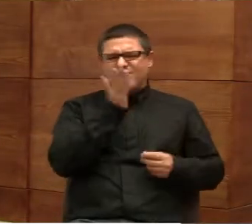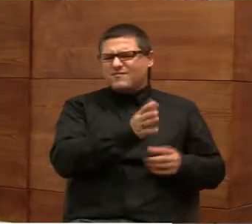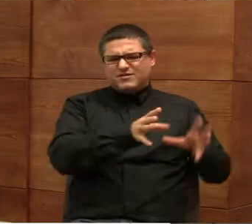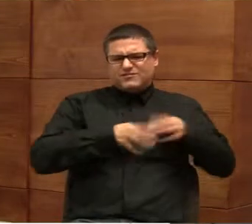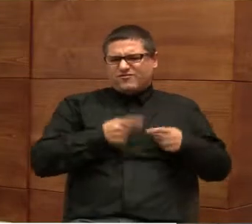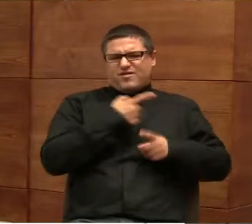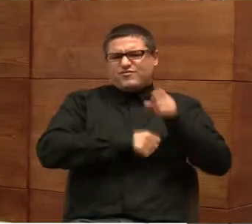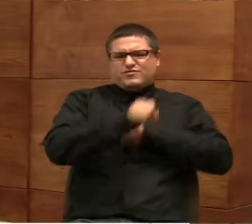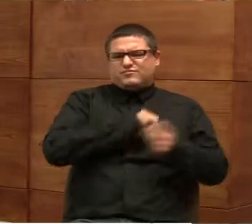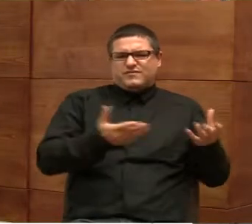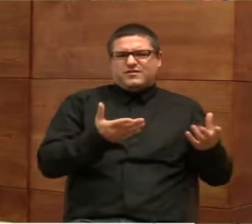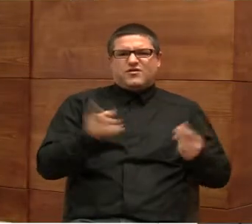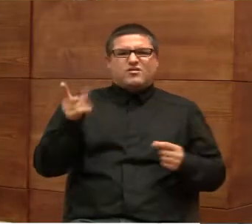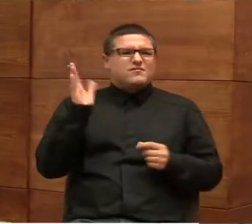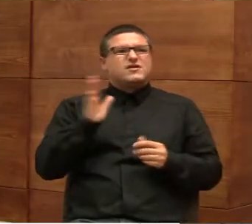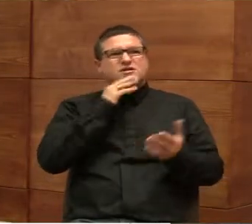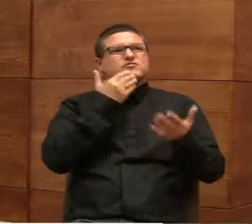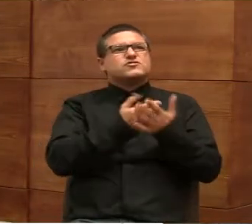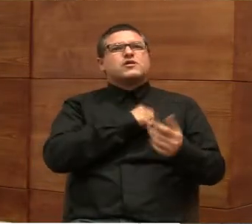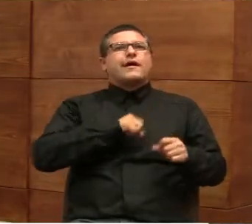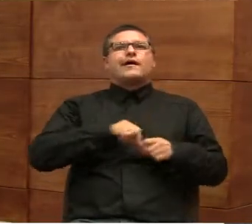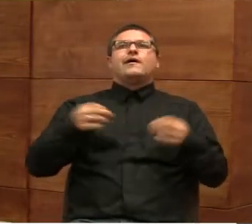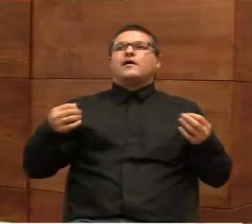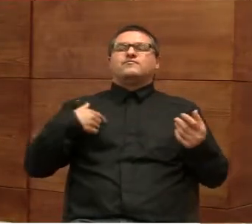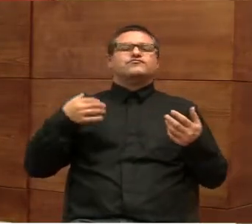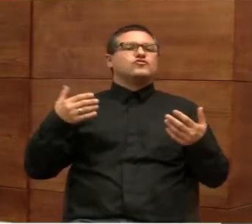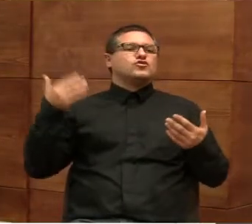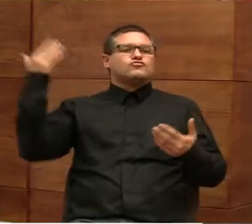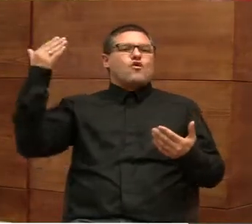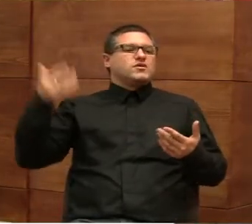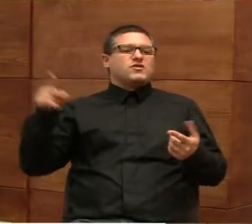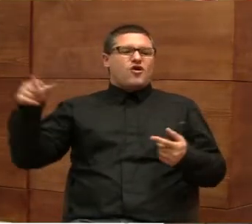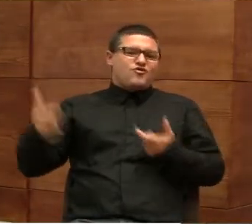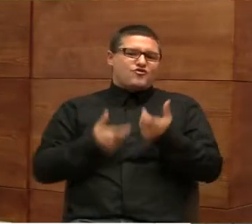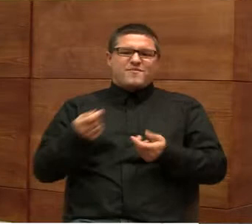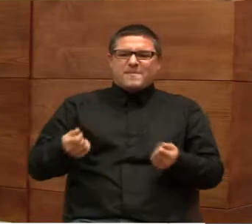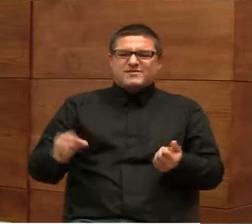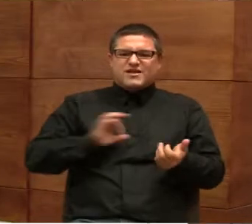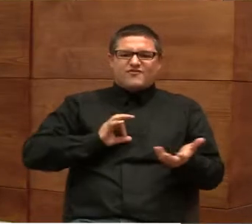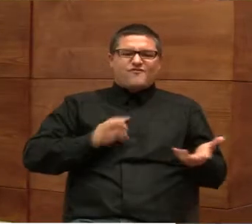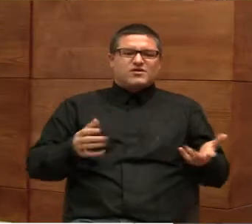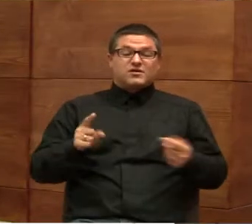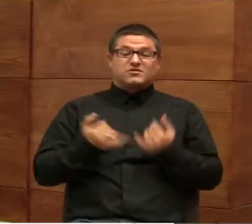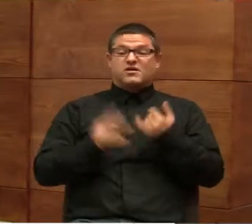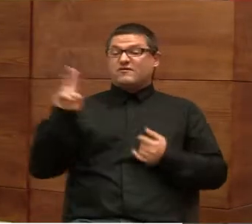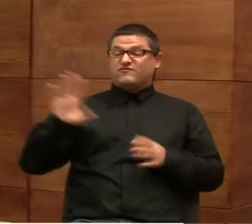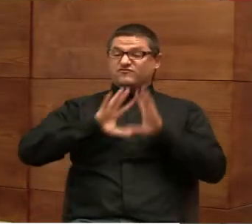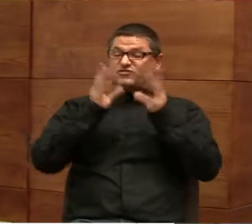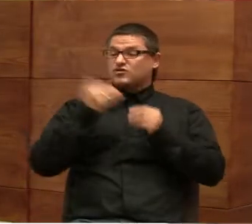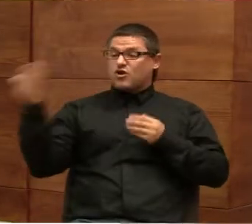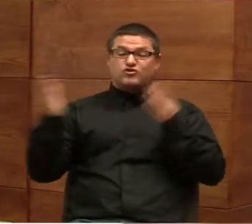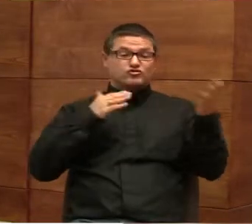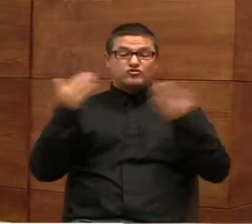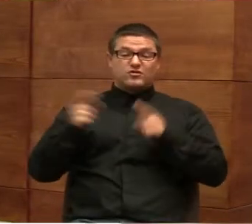też się przyznaję, żeby pełnić funkcje społeczne, to od tego, żeby robić biznes. I jak te wszystkie strony będą miały,